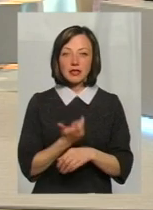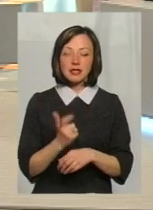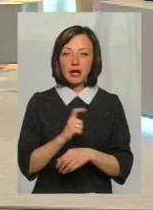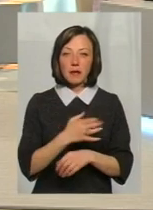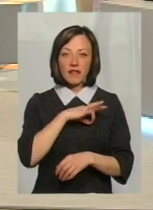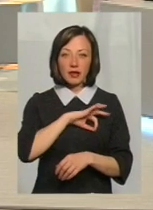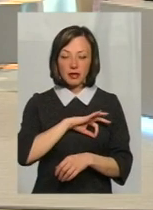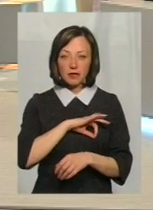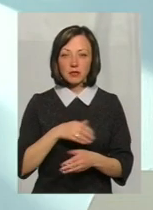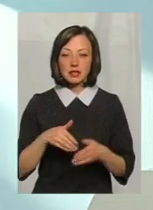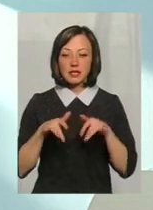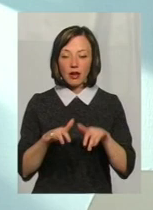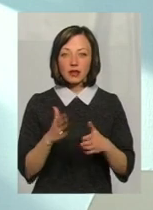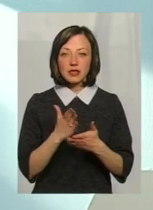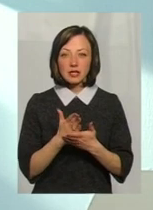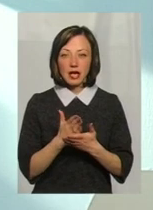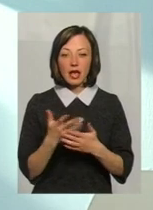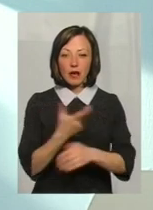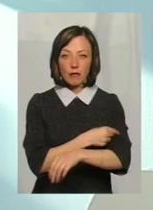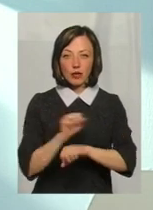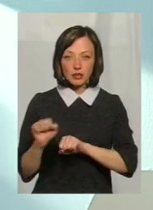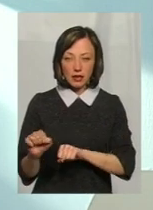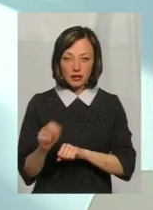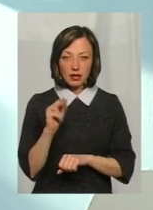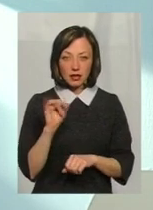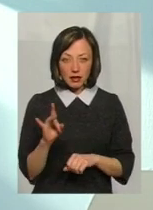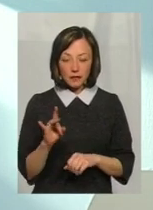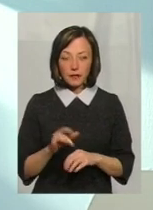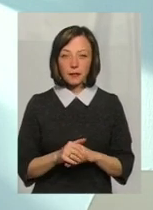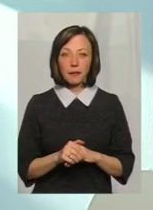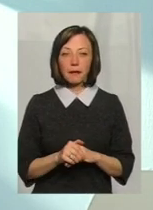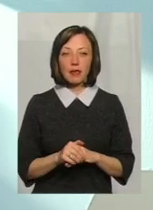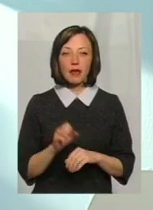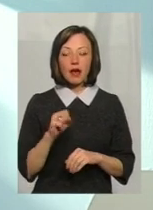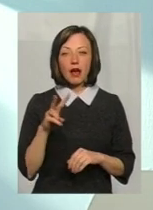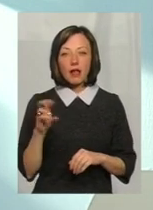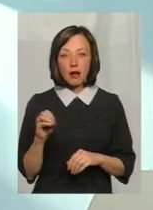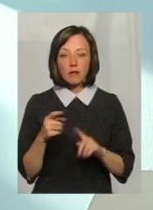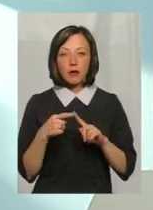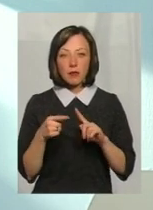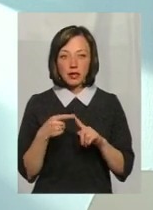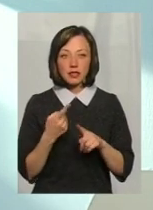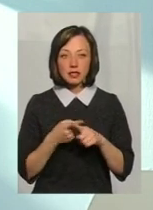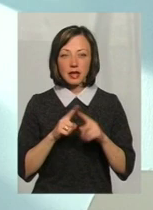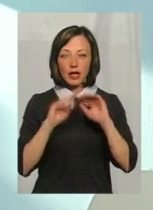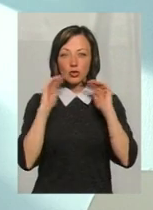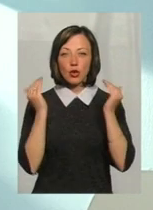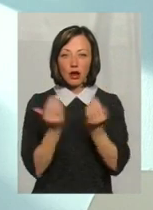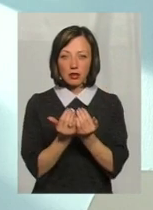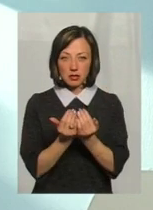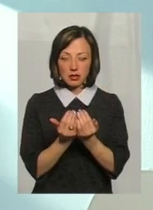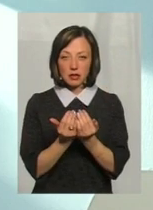ефективним дієвим заходом є ця імунізація проти кору. Але, по-перше, це ізоляція.